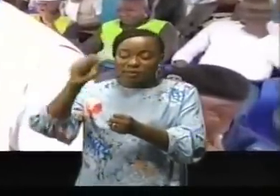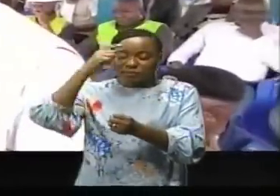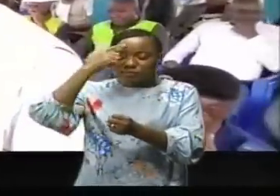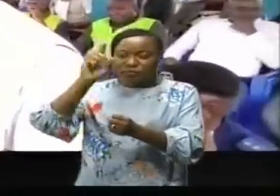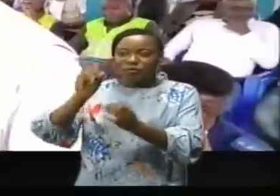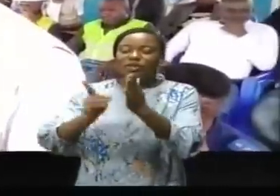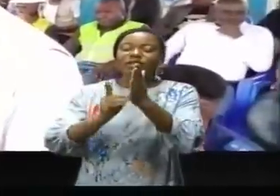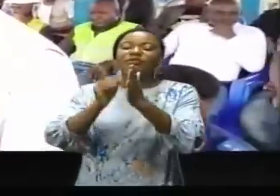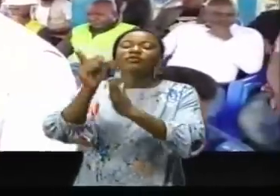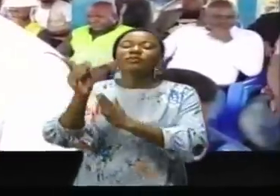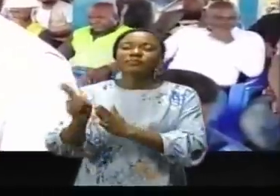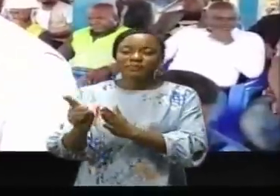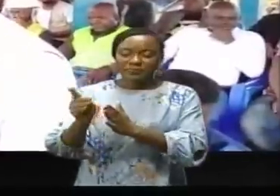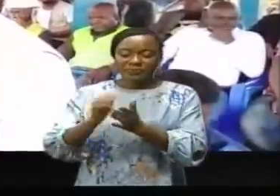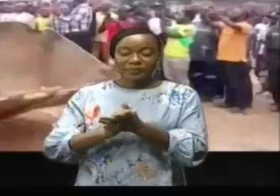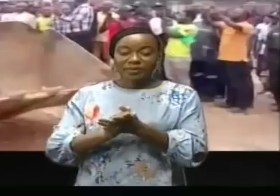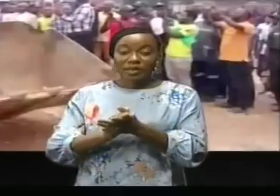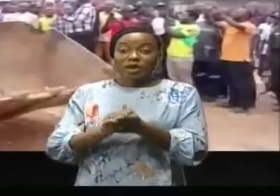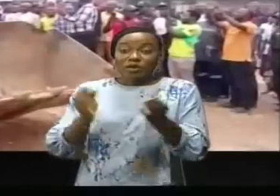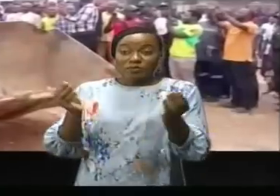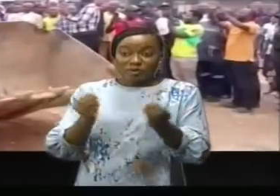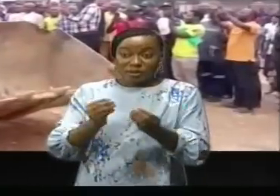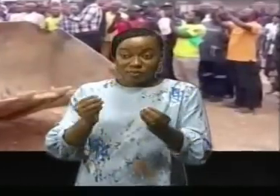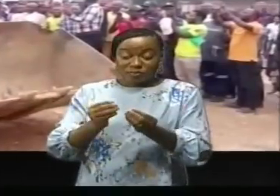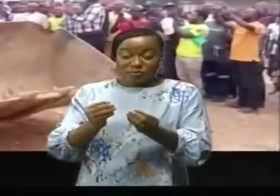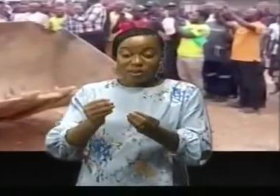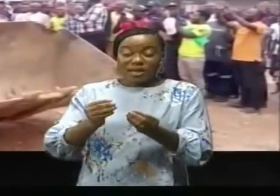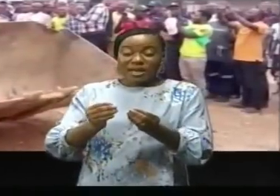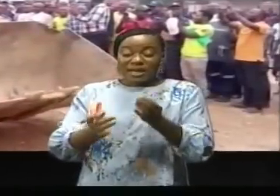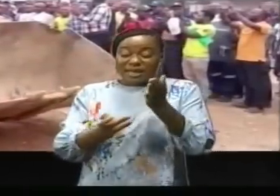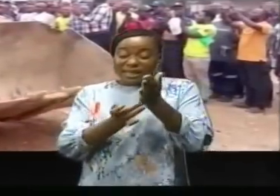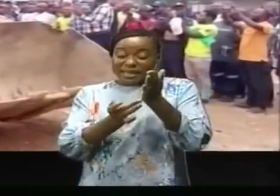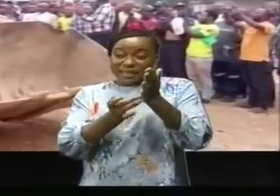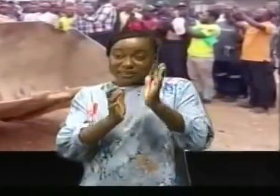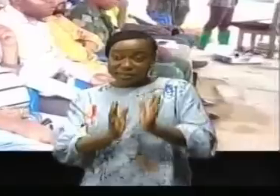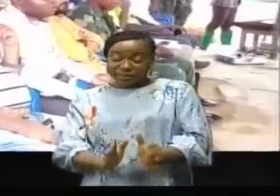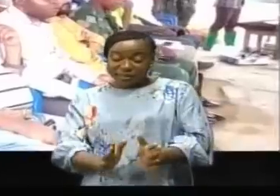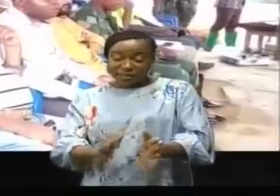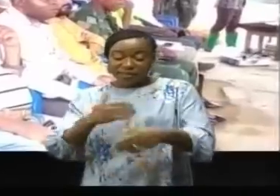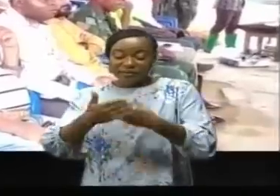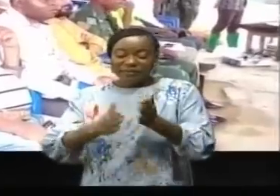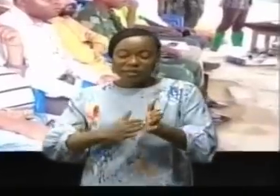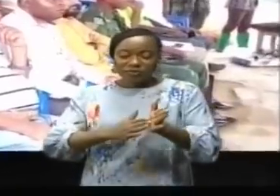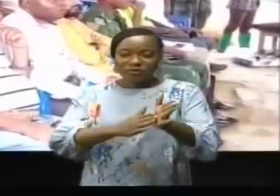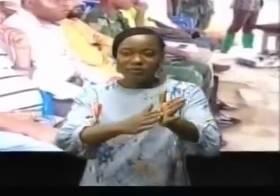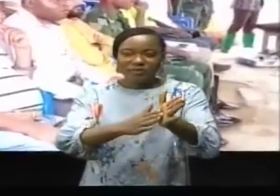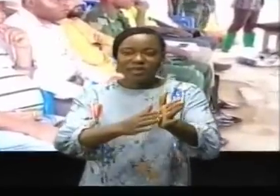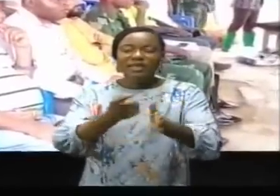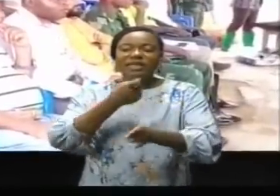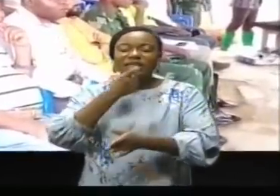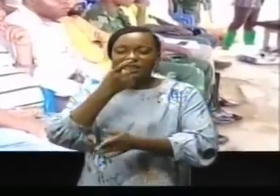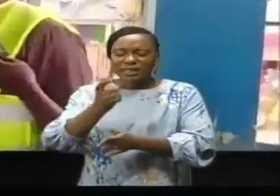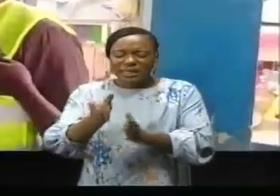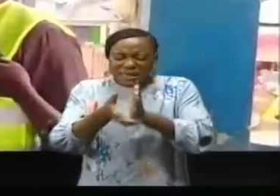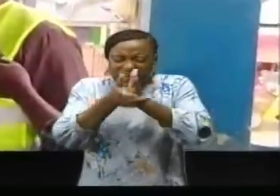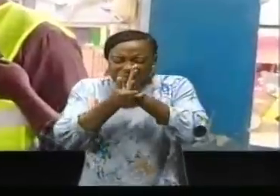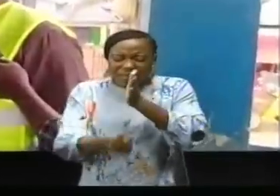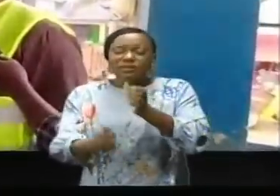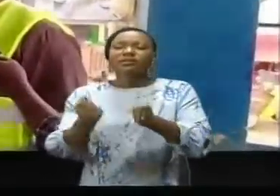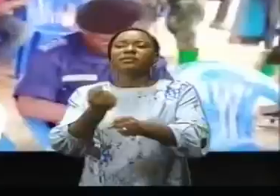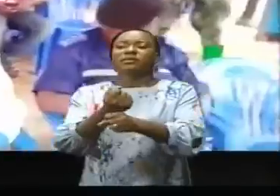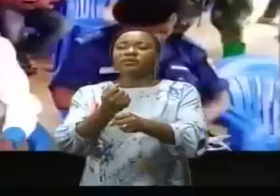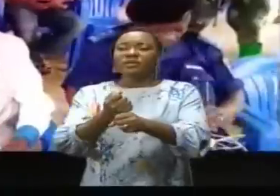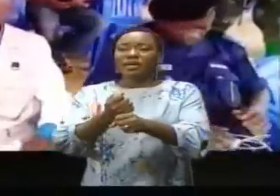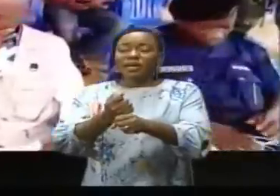entités riveraines, des sites d'exploitation minières. L'ingénieur qui fait le suivi du travail n'a pas manqué à rassurer la qualité du travail